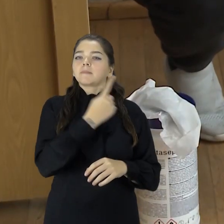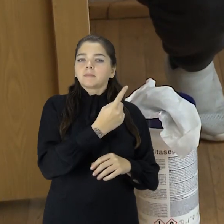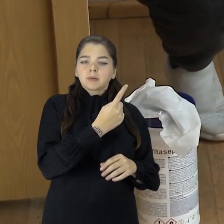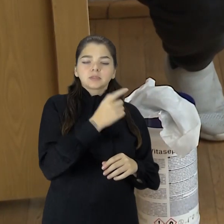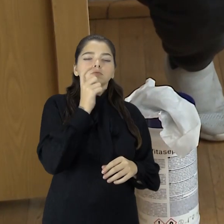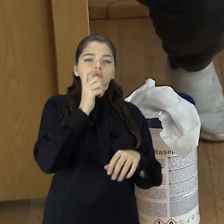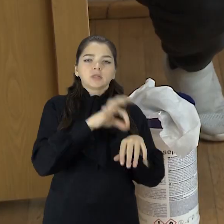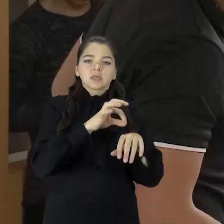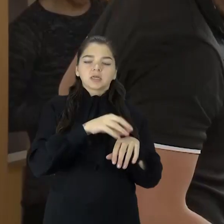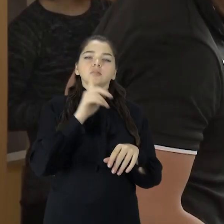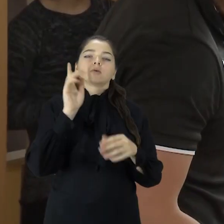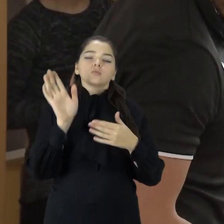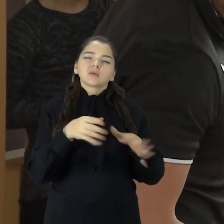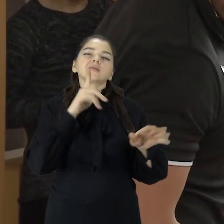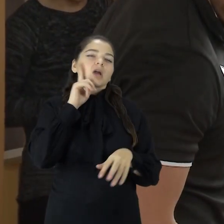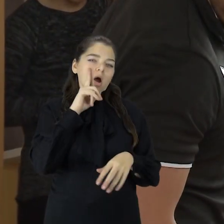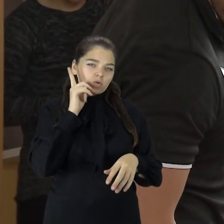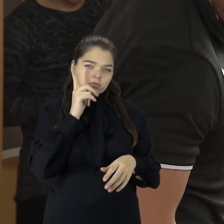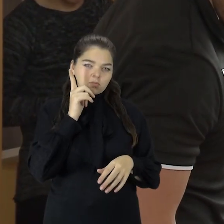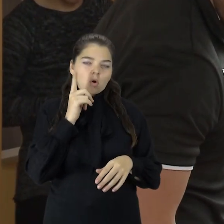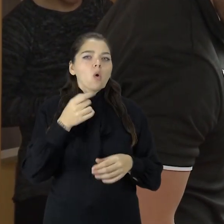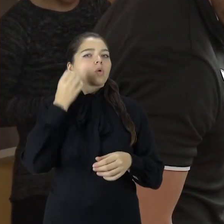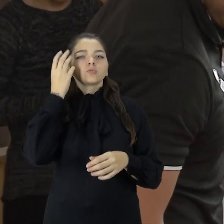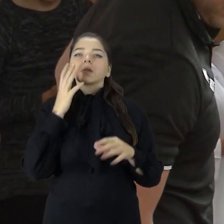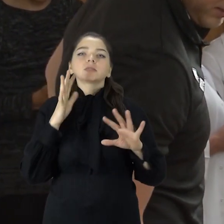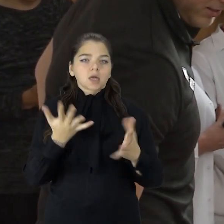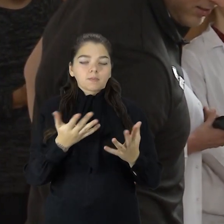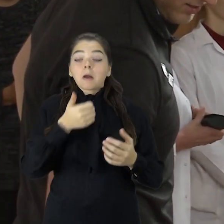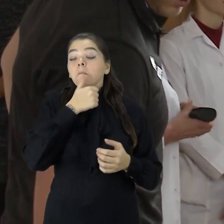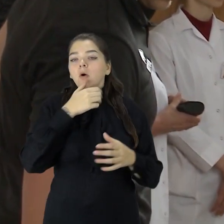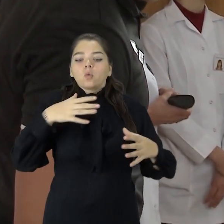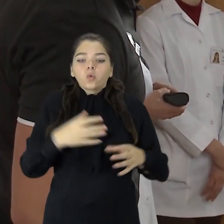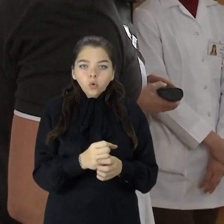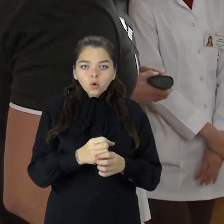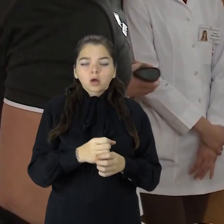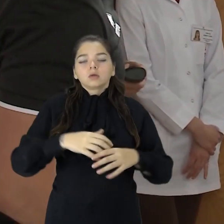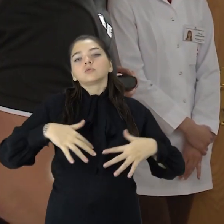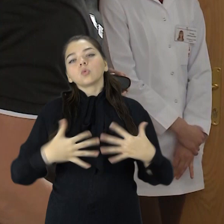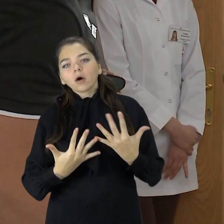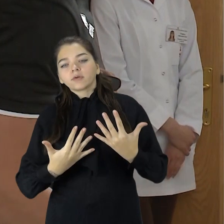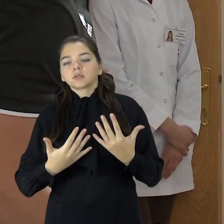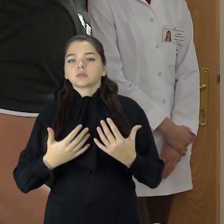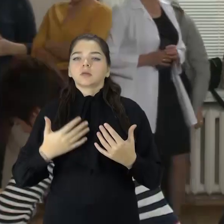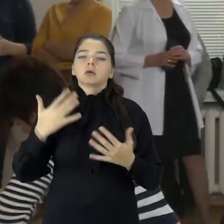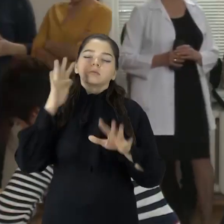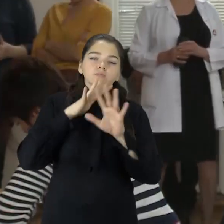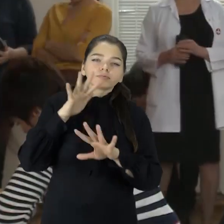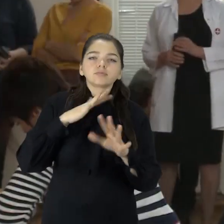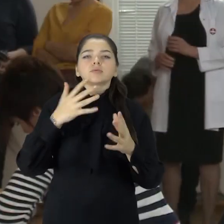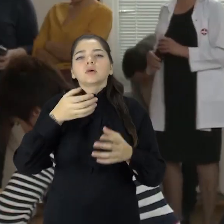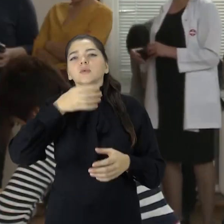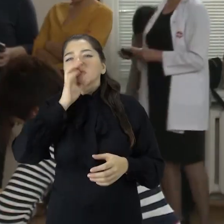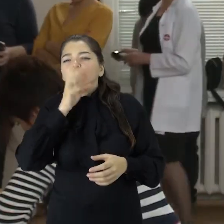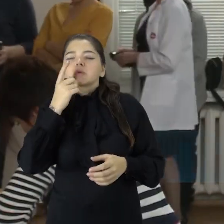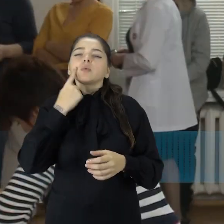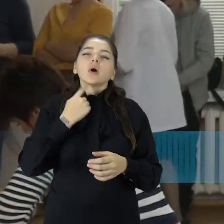Pirmojo tipo diabetas dažniau kamuoja jaunų žmonės. Imptomus pastebėti paprasta. Svorio krytimas, nuovargys, suknumas, troškulis,